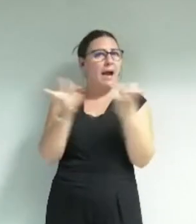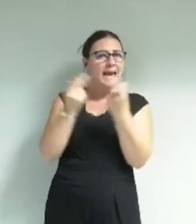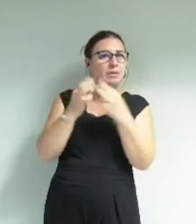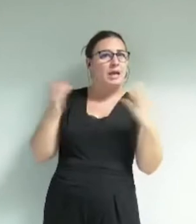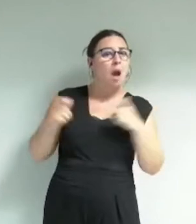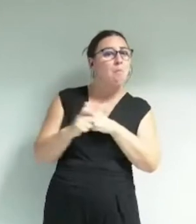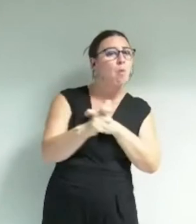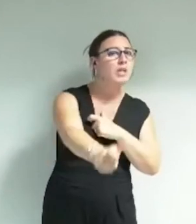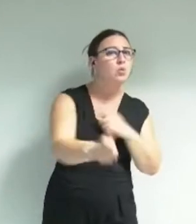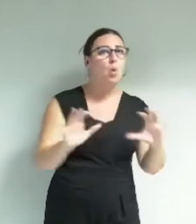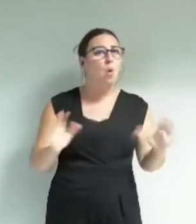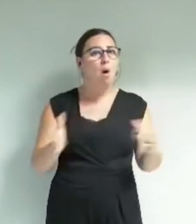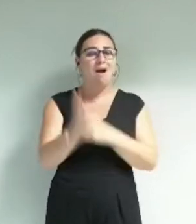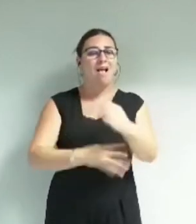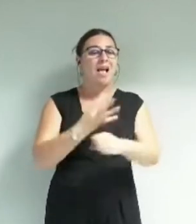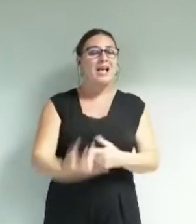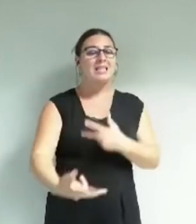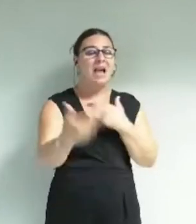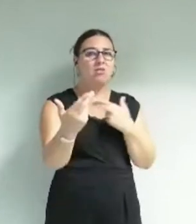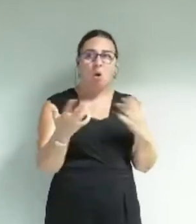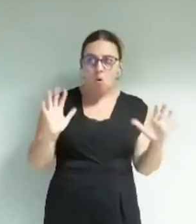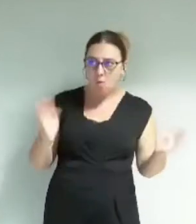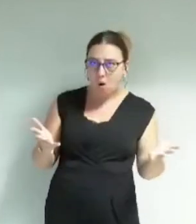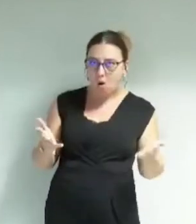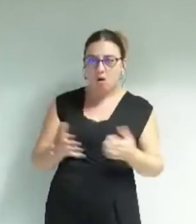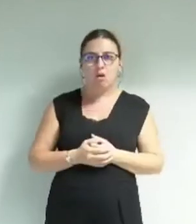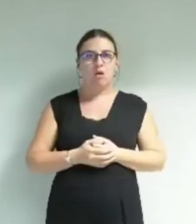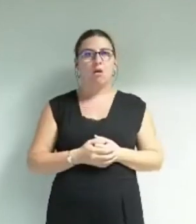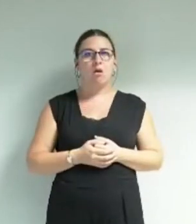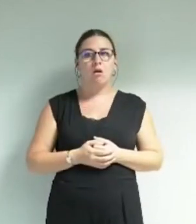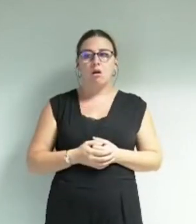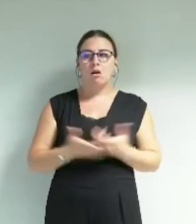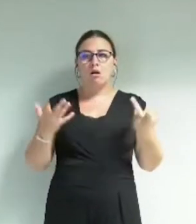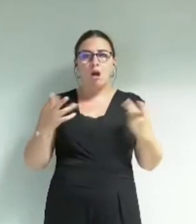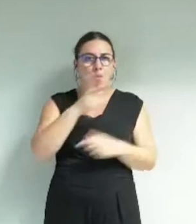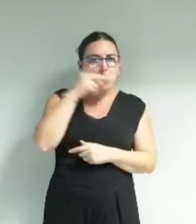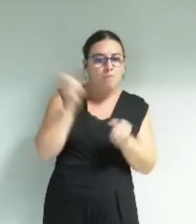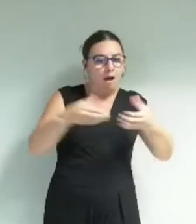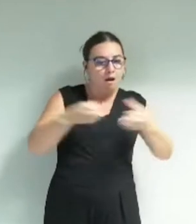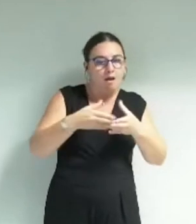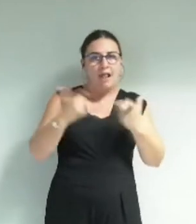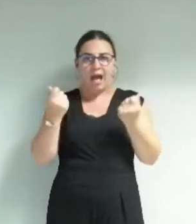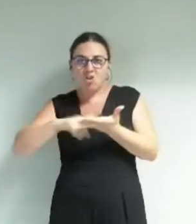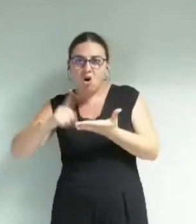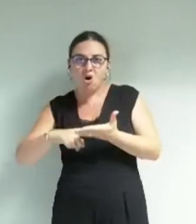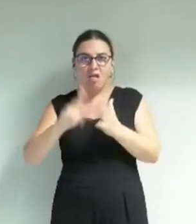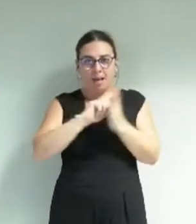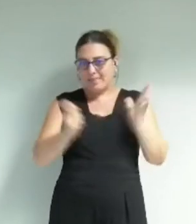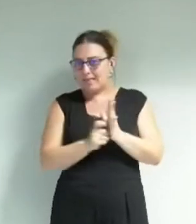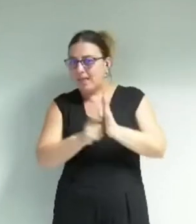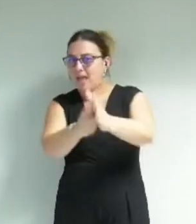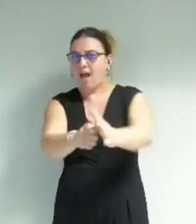procéder dans les quatre années qui restent dans ce mandat ? Avec quels moyens humains et financiers ? Quel agenda ? Quels